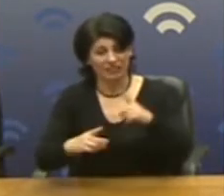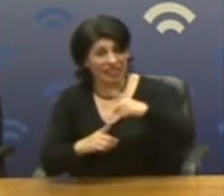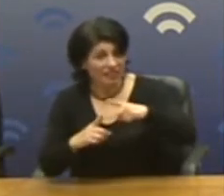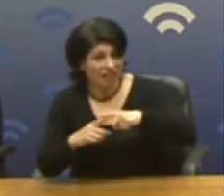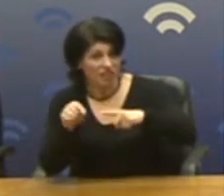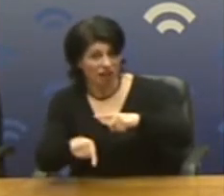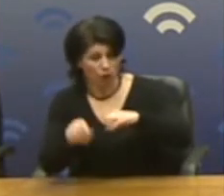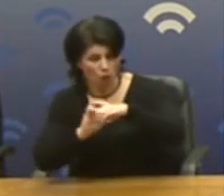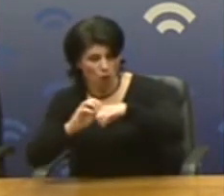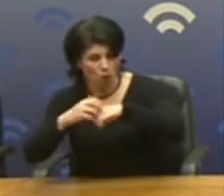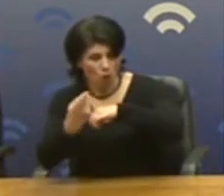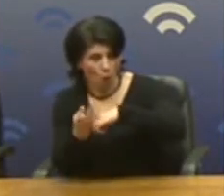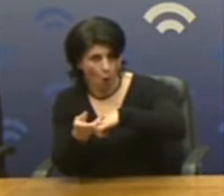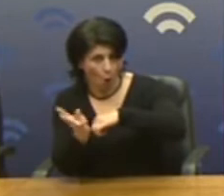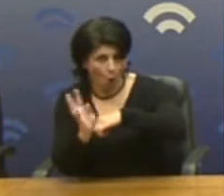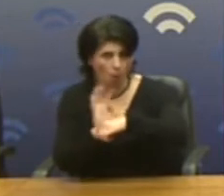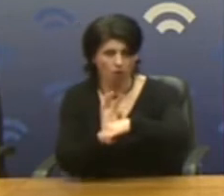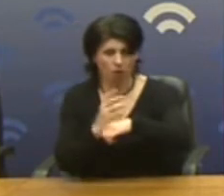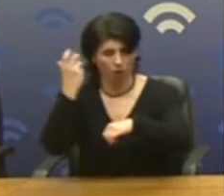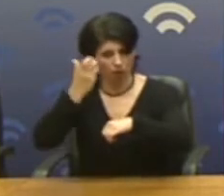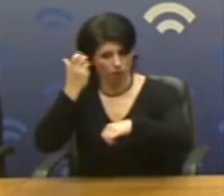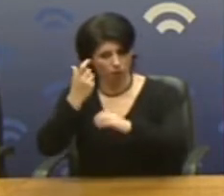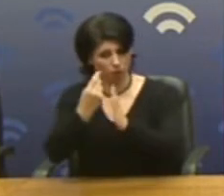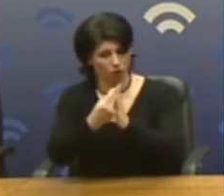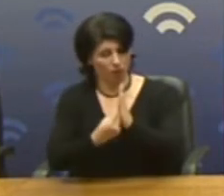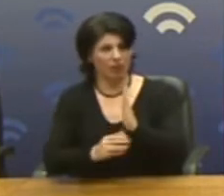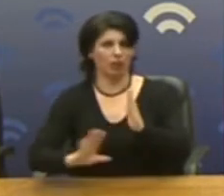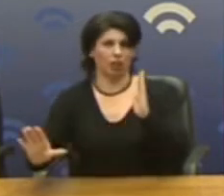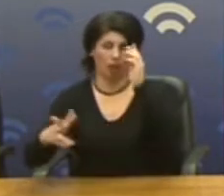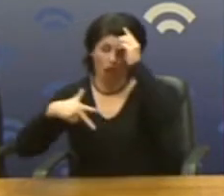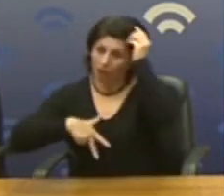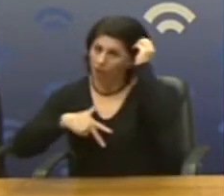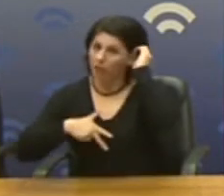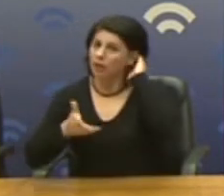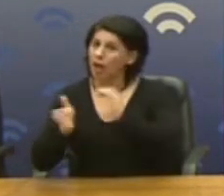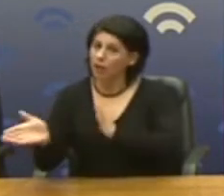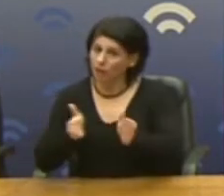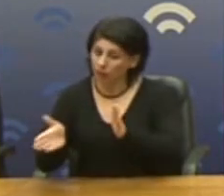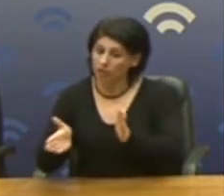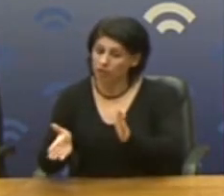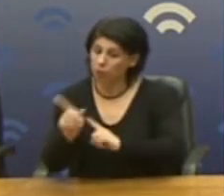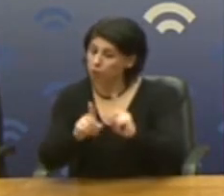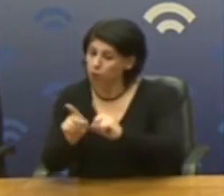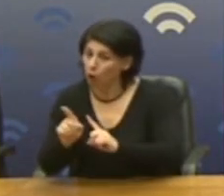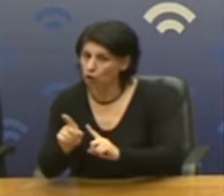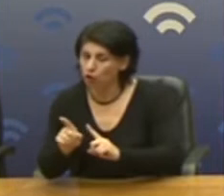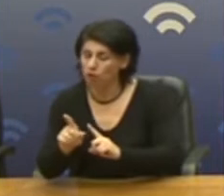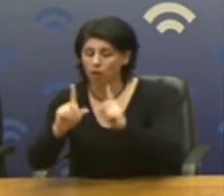σύμφωνα με τα επιστημονικά κριτήρια και τις κρατικές κατευθύνσεις να ενταχθούν